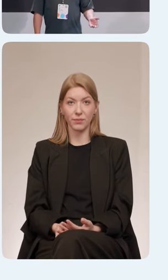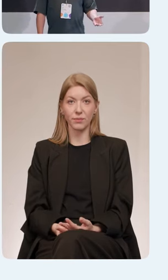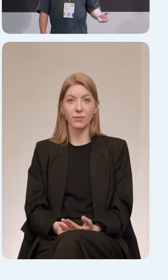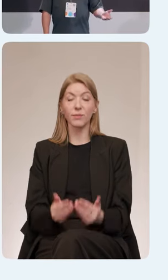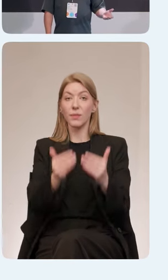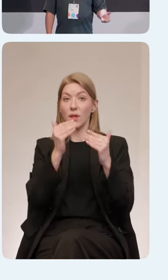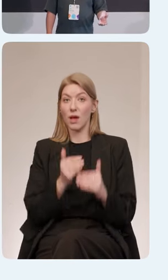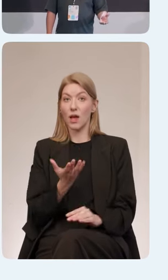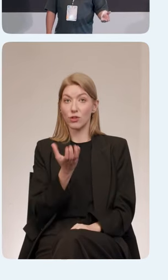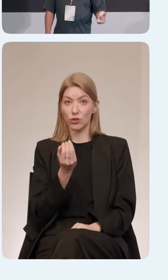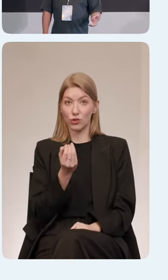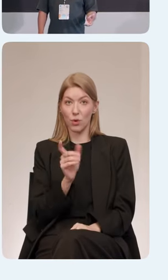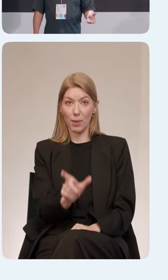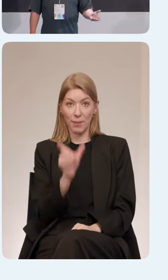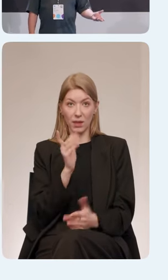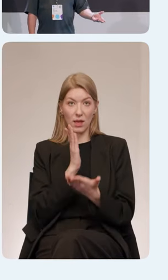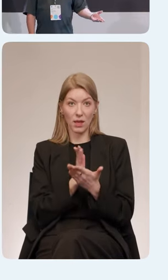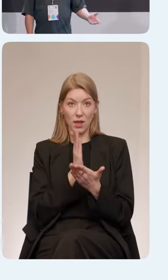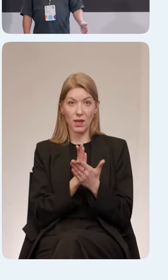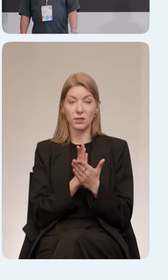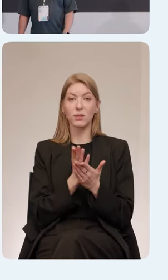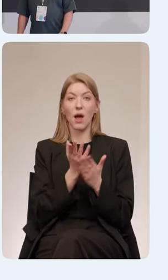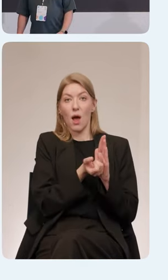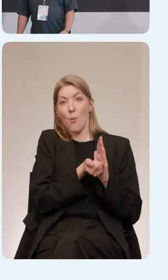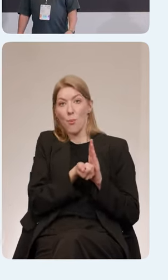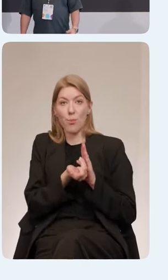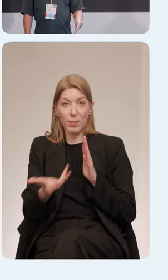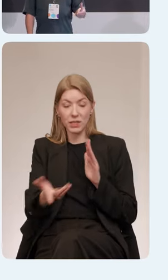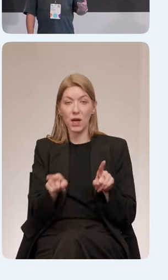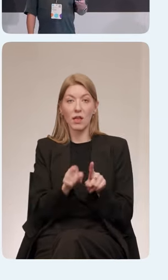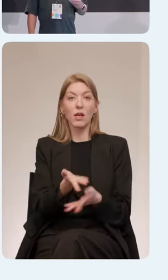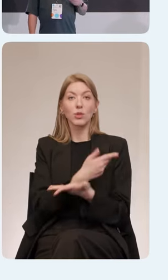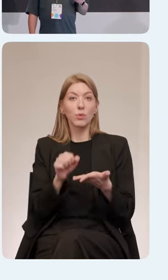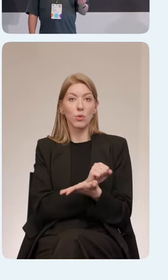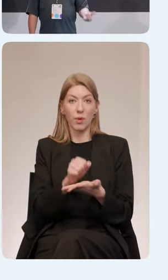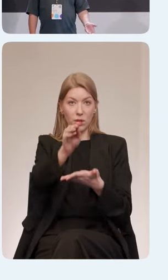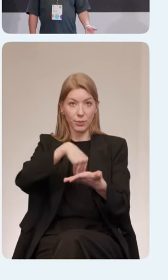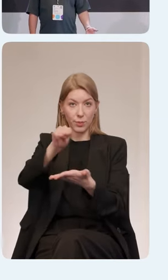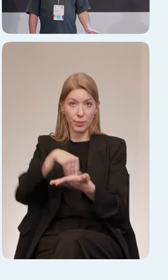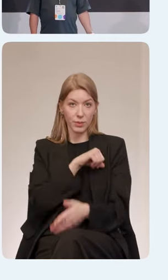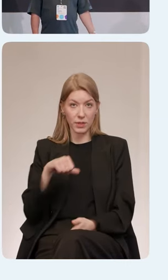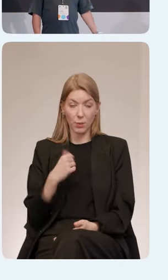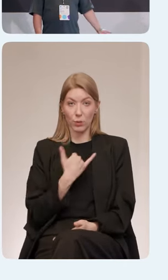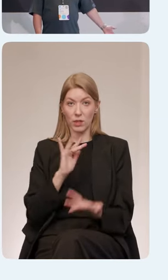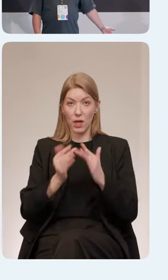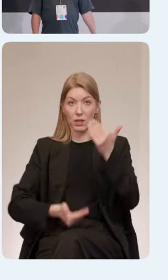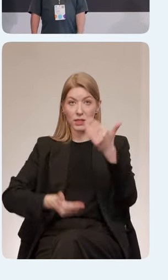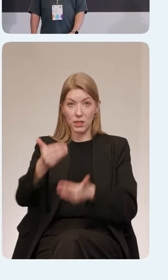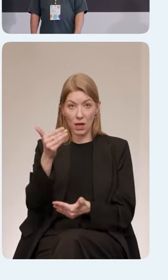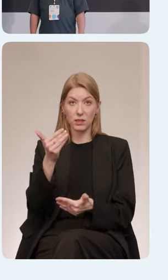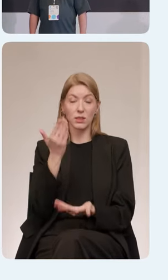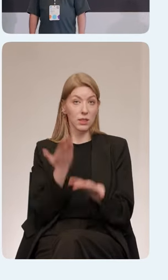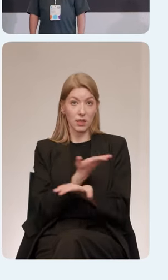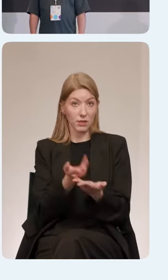это помимо библиотек мы работаем много с документацией, пишем. И вот у нас, допустим, на сайте Paradigm, если кто